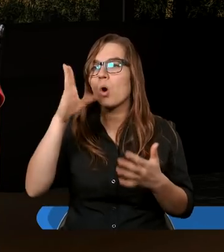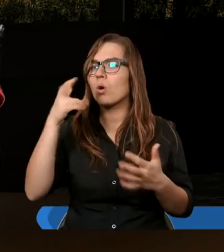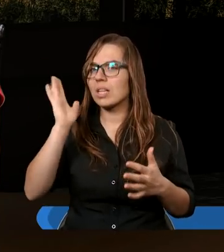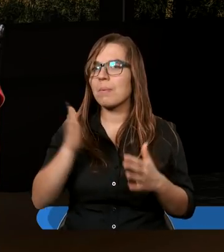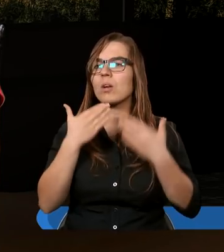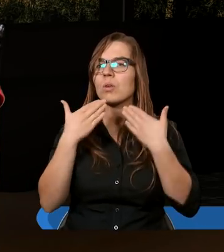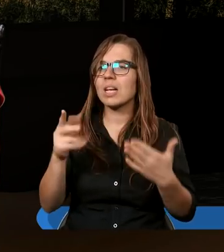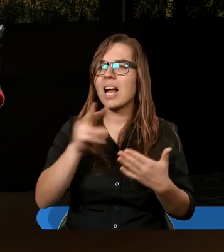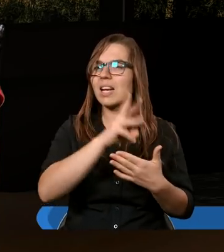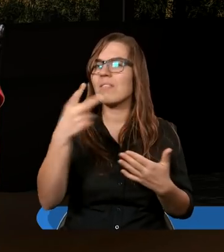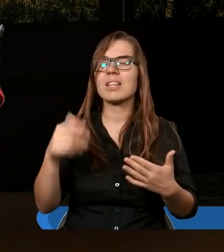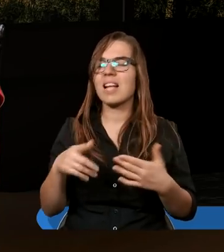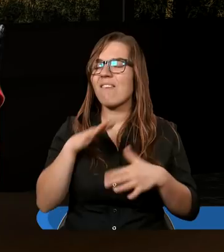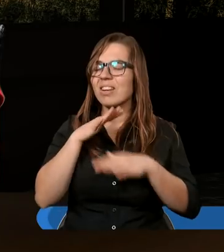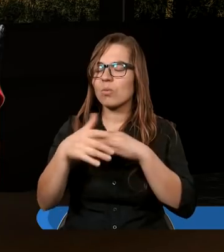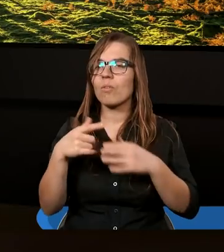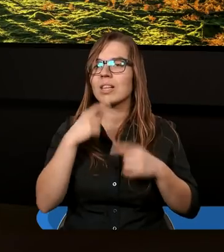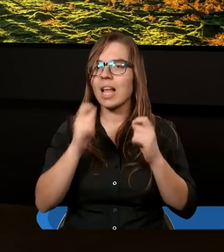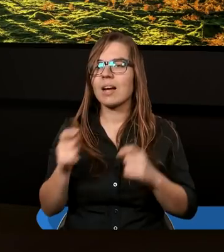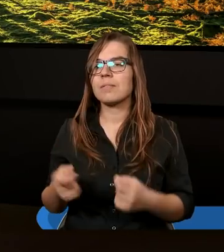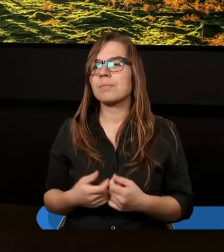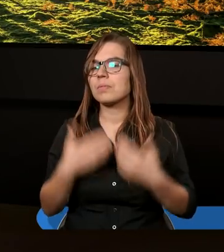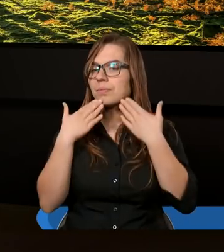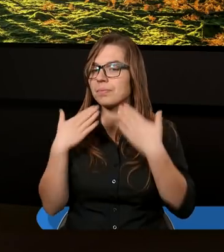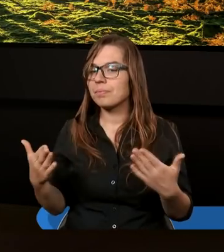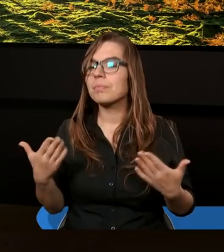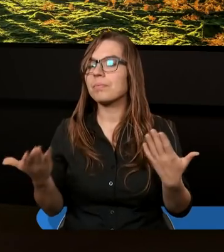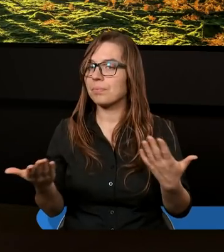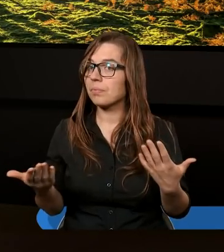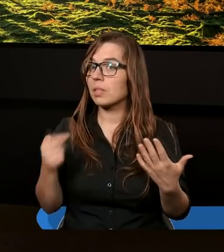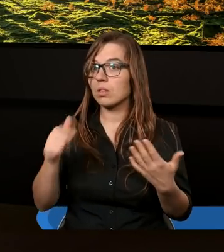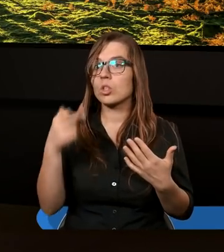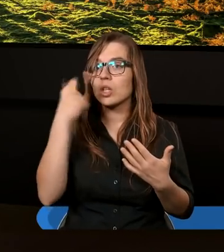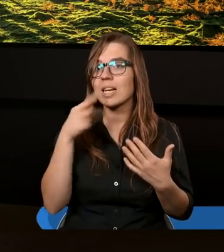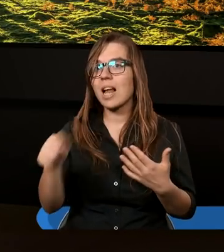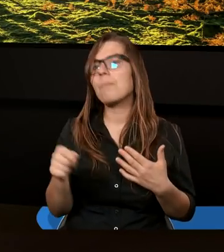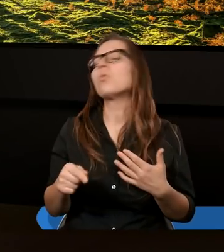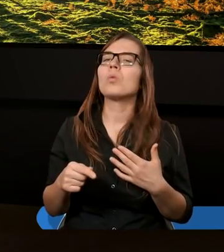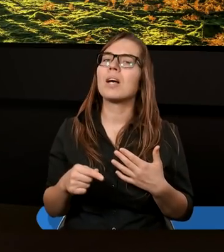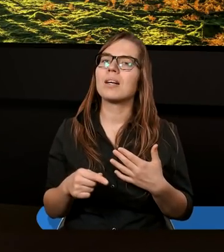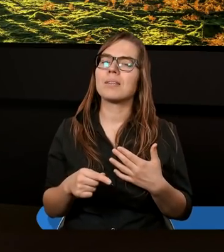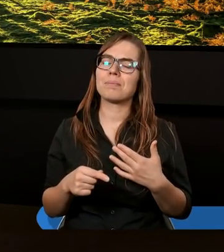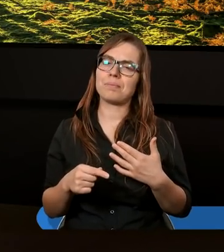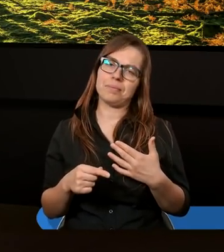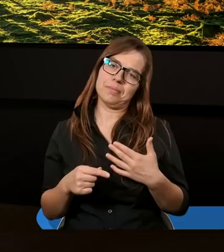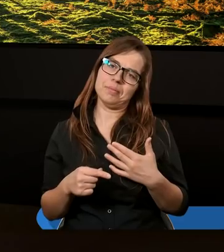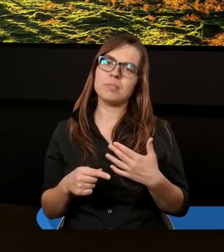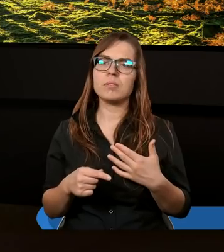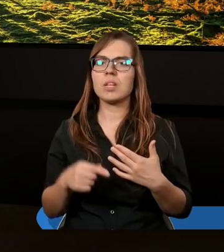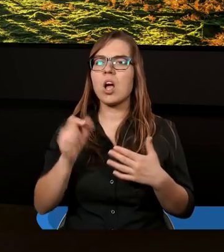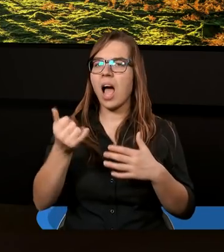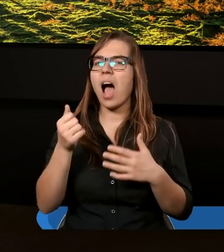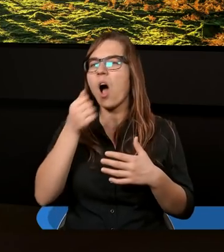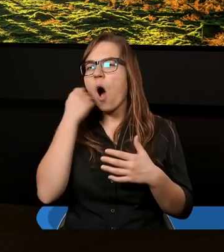dzięki za niewysłowione dar Jego. Dziękuję. Czytamy tutaj o jakichś owocach,